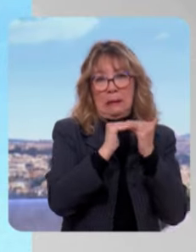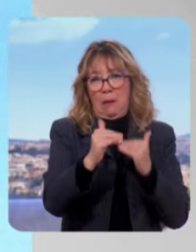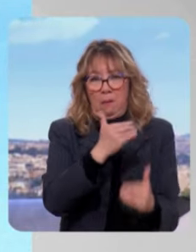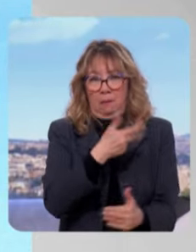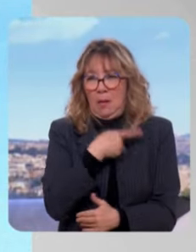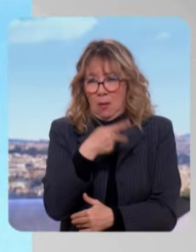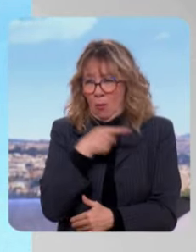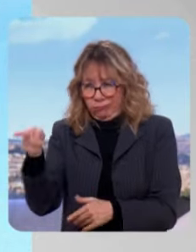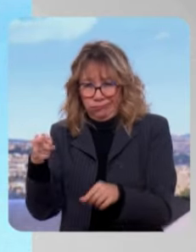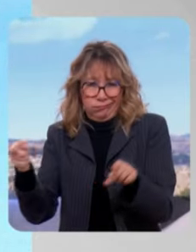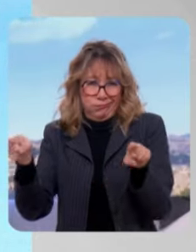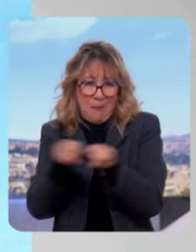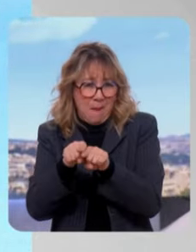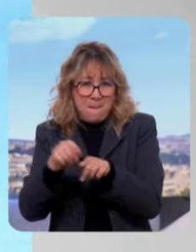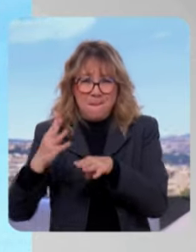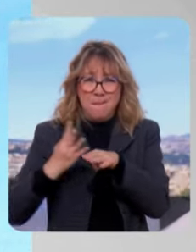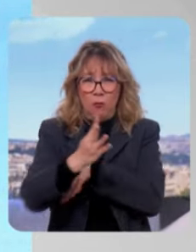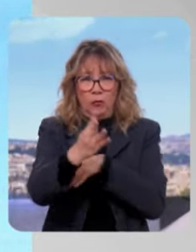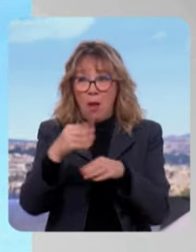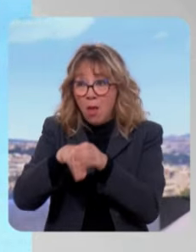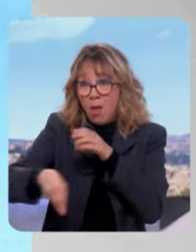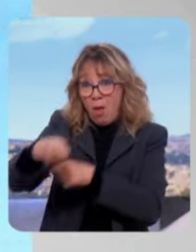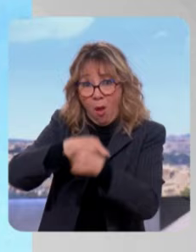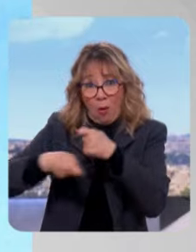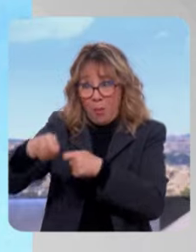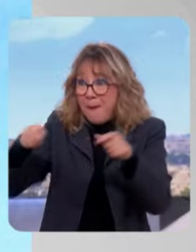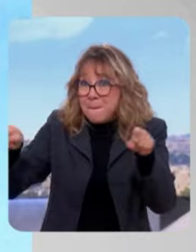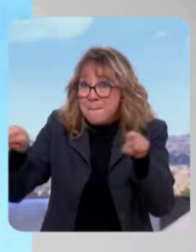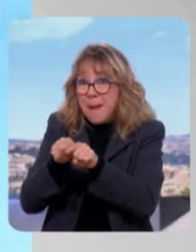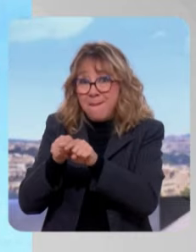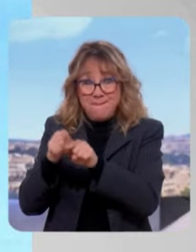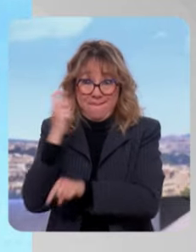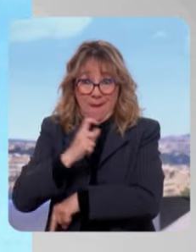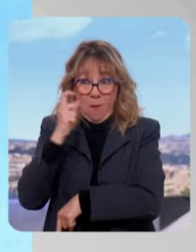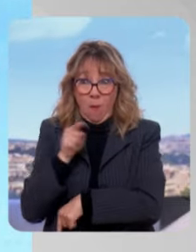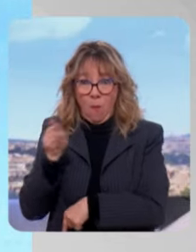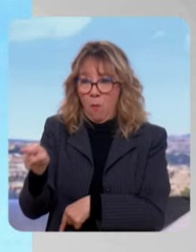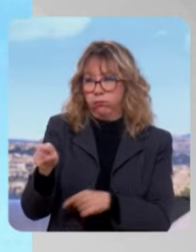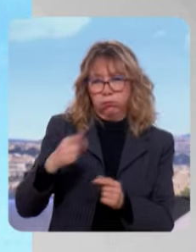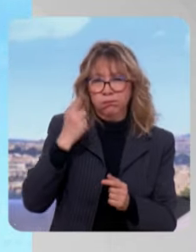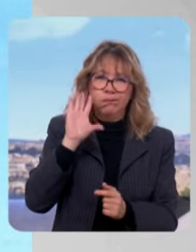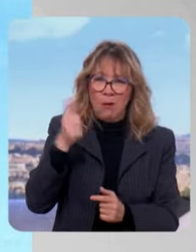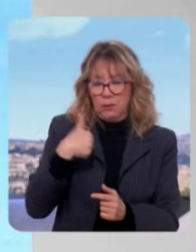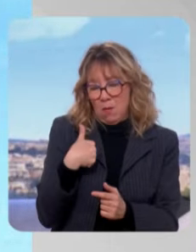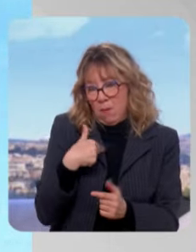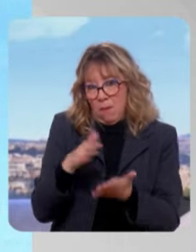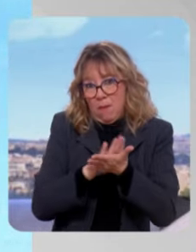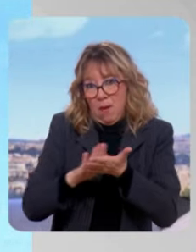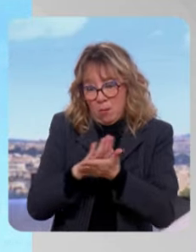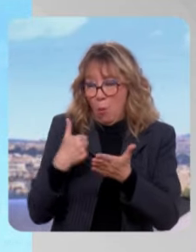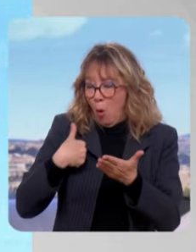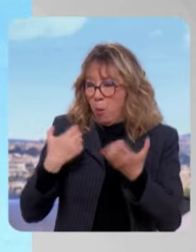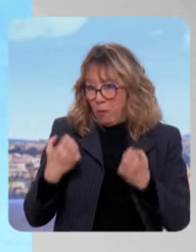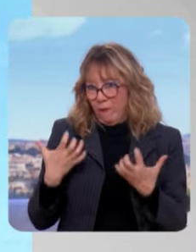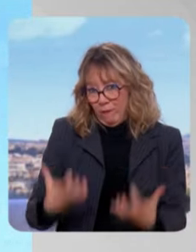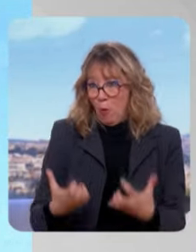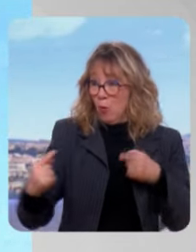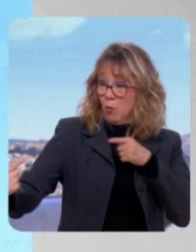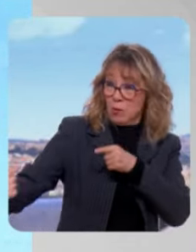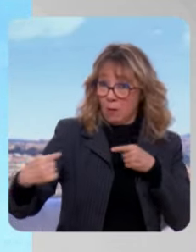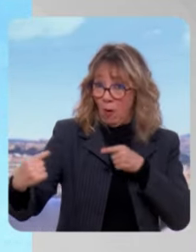économique qu'Emmanuel Macron. Et bien aujourd'hui, la gauche épargne le Rassemblement national. Moi, je vais en parler, et moi, je vais le mettre face à ces contradictions. J'invite à débattre